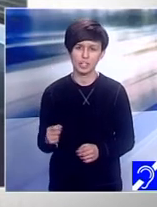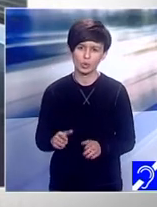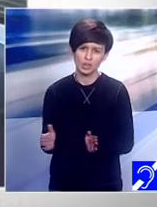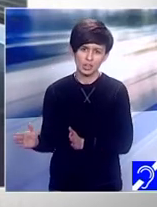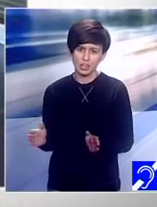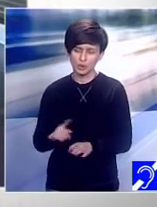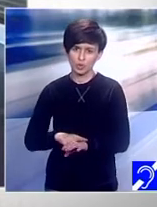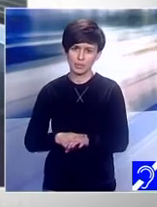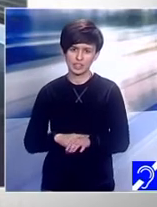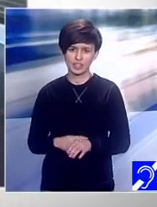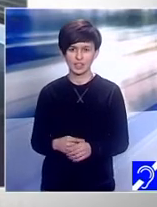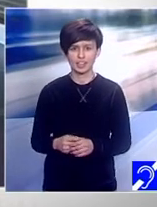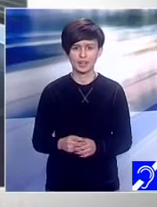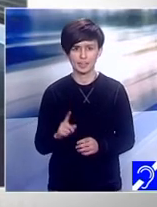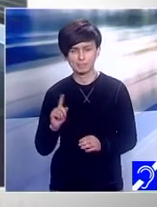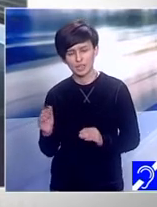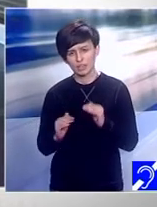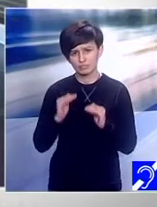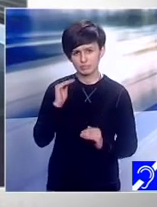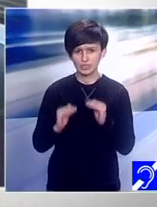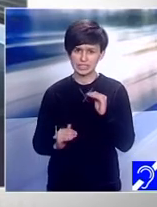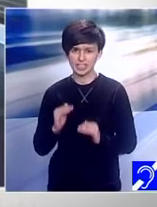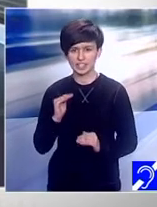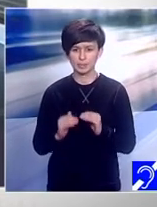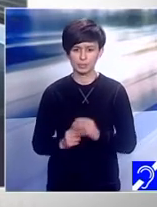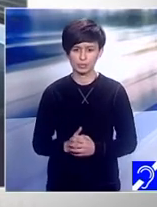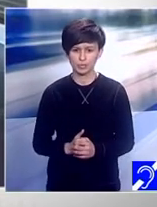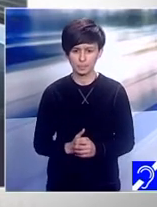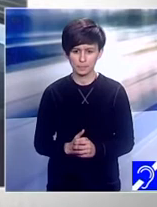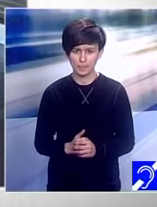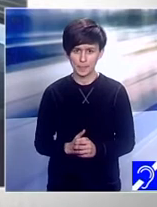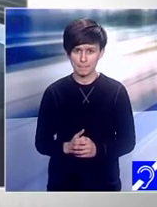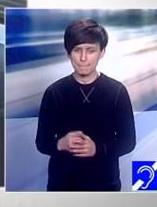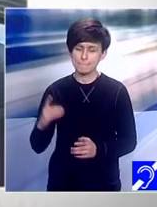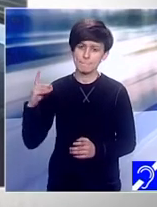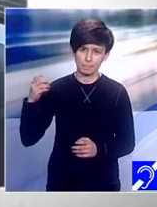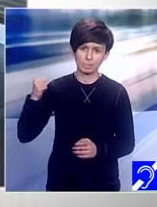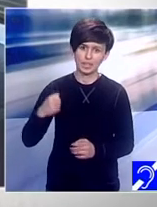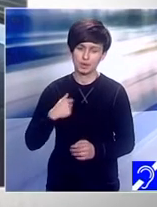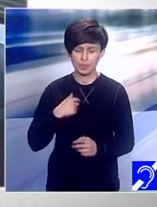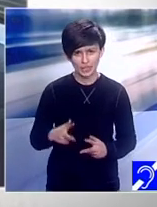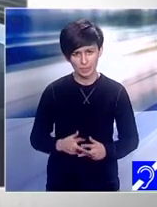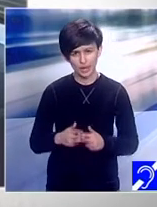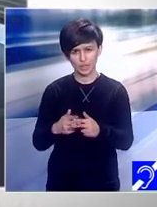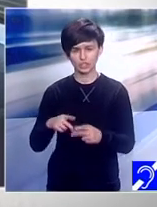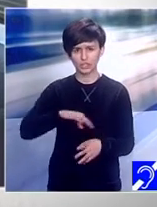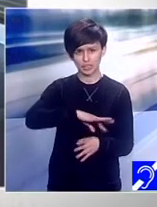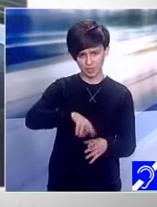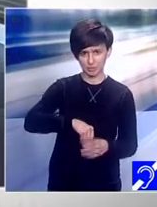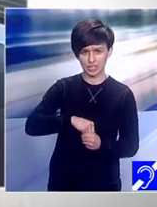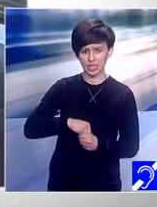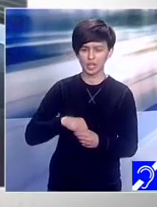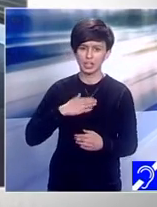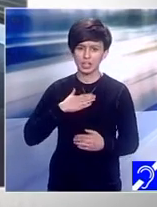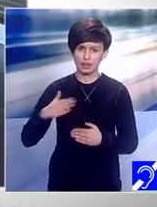Pot să zic familia și cam atât. Familia. Familia a fost alături de tine, înțeleg, și a făcut